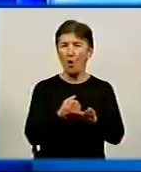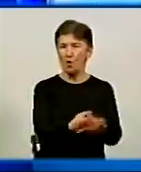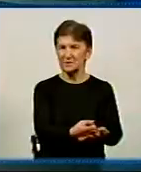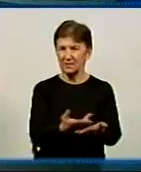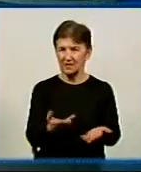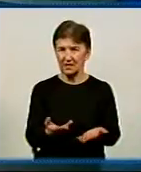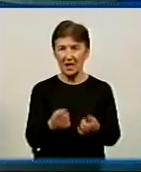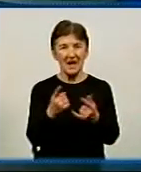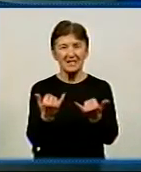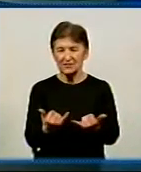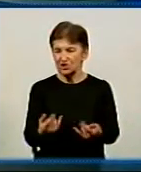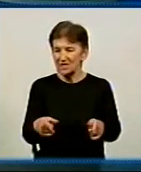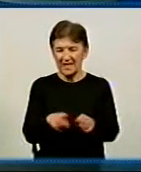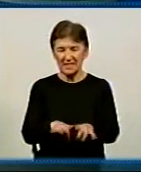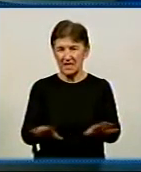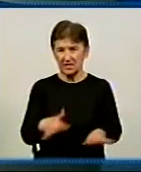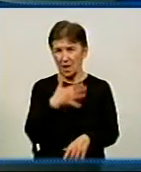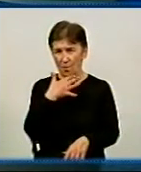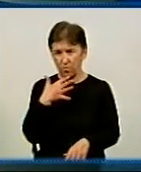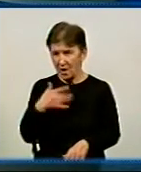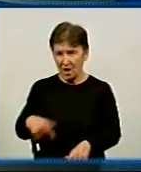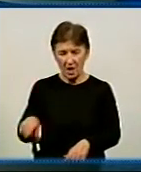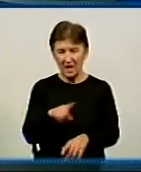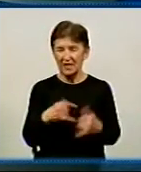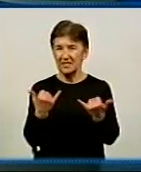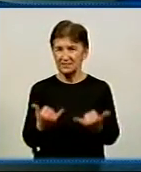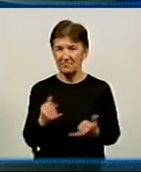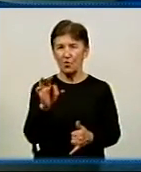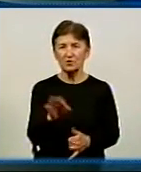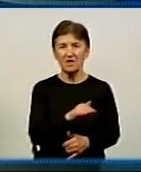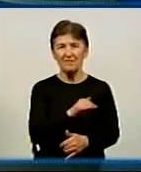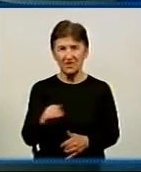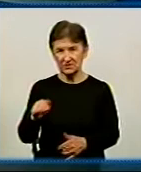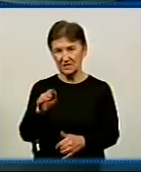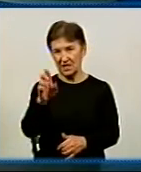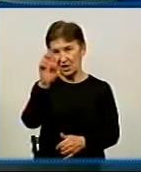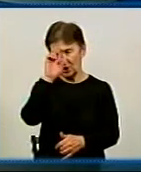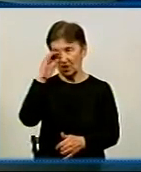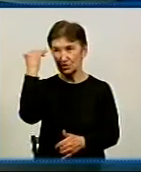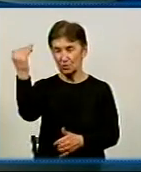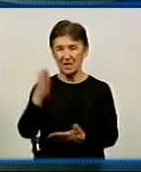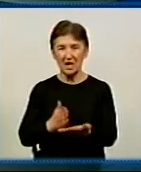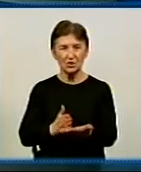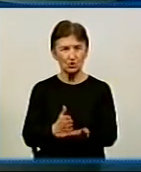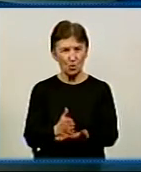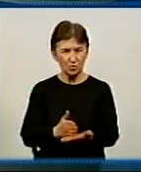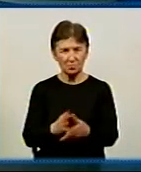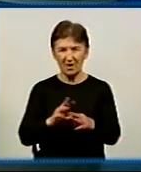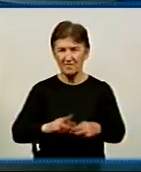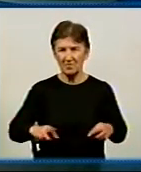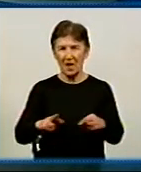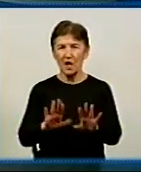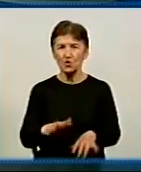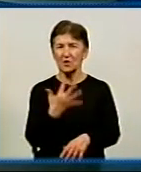багато сьогодні капеланів, щоб зайняти всі ці місця. Сьогодні офіціально, ну, як би, на Государственній службі в Міністерстві оборони, 65